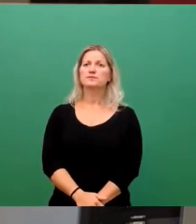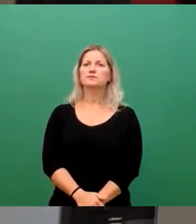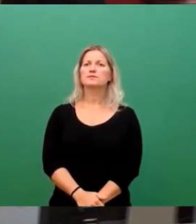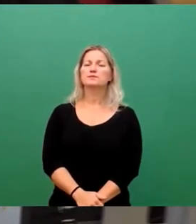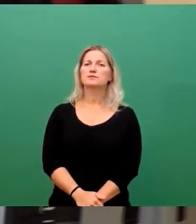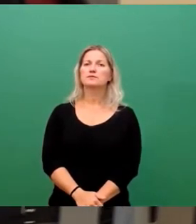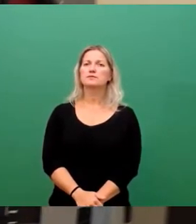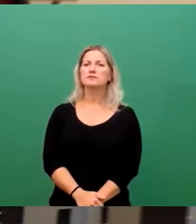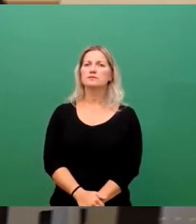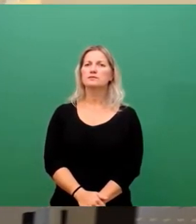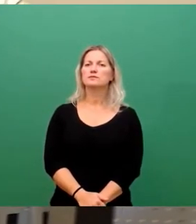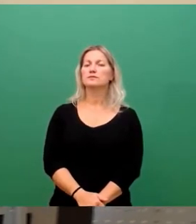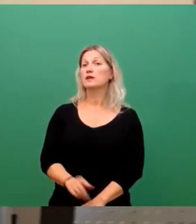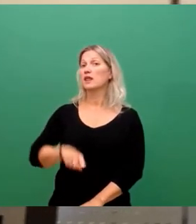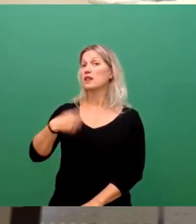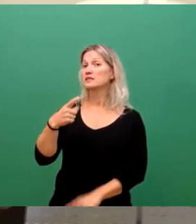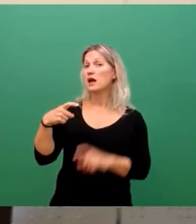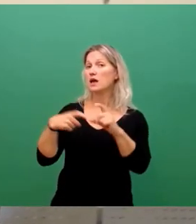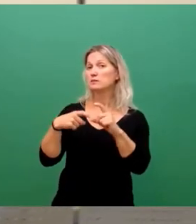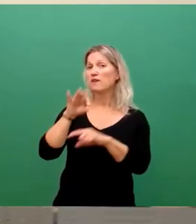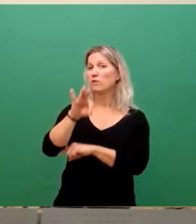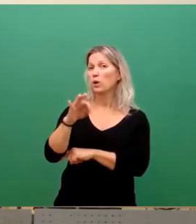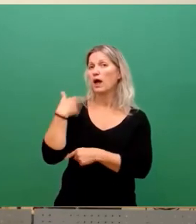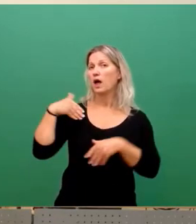Als Nächstes für die SPD-Fraktion Herr Engel.